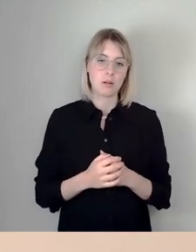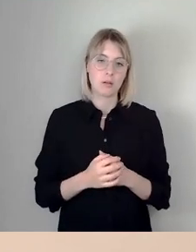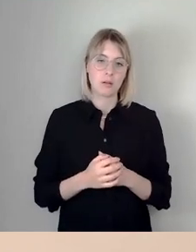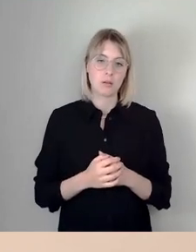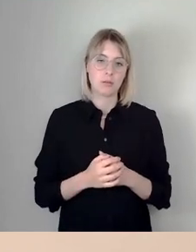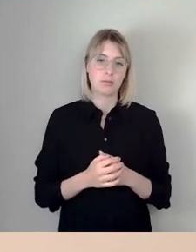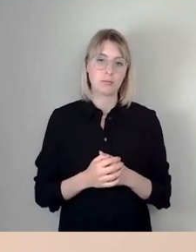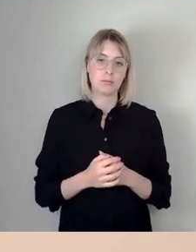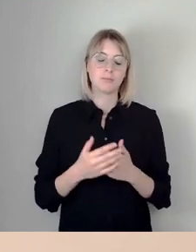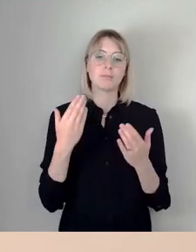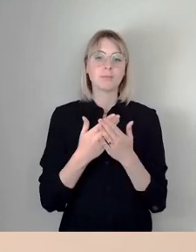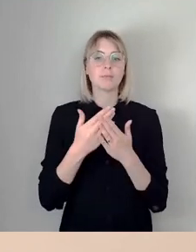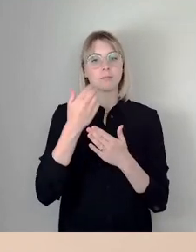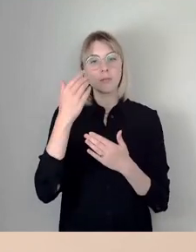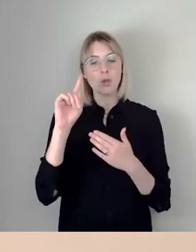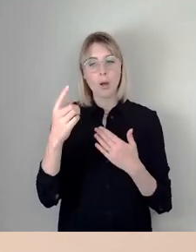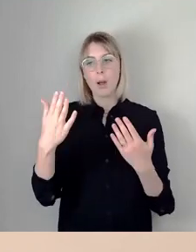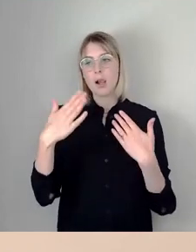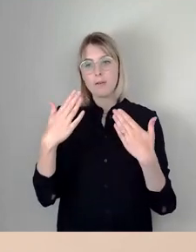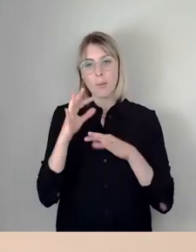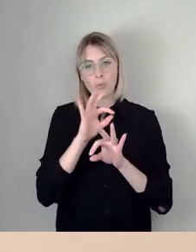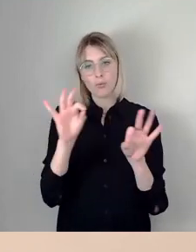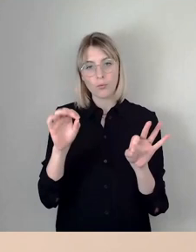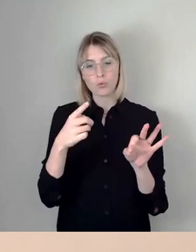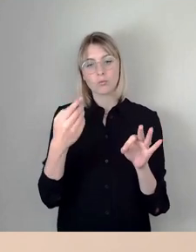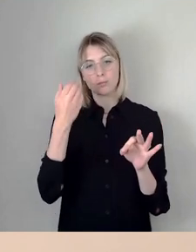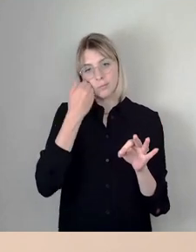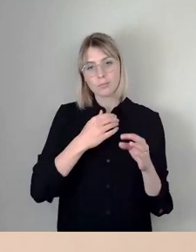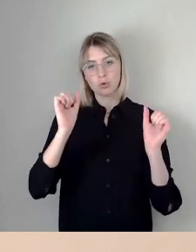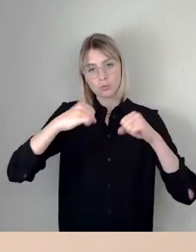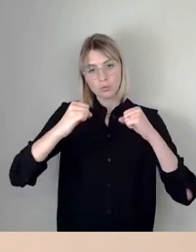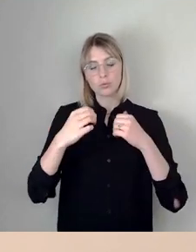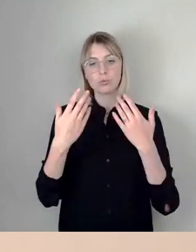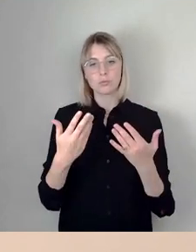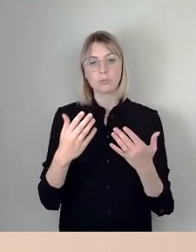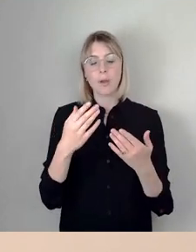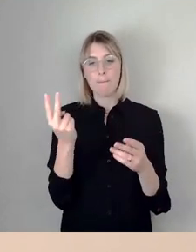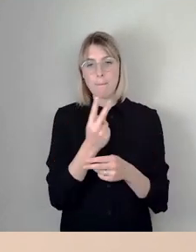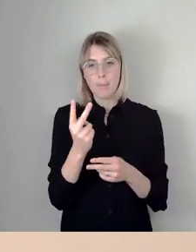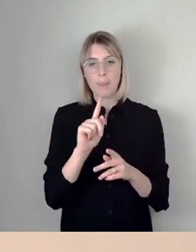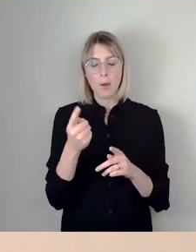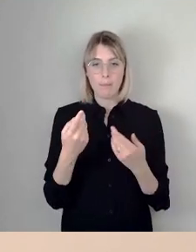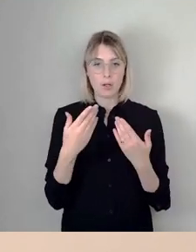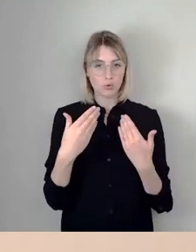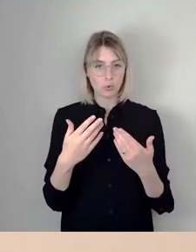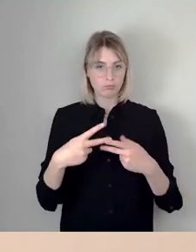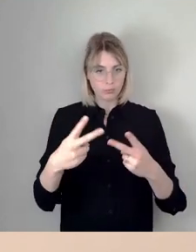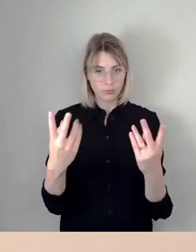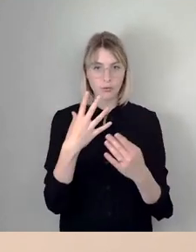und werbe nochmal um Zustimmung, dass wir beides auf den Weg bringen. Wie gesagt, es ist ein Leitfaden